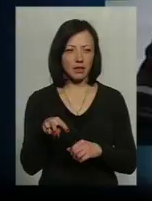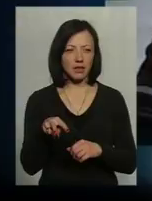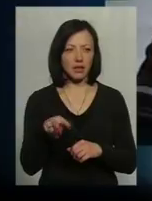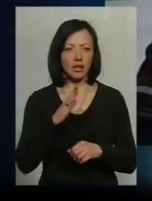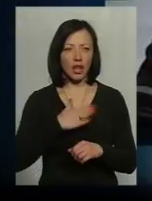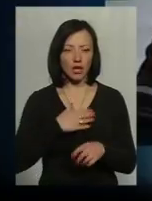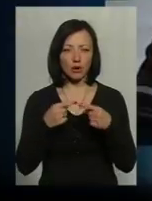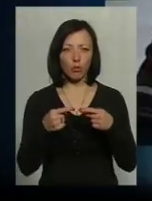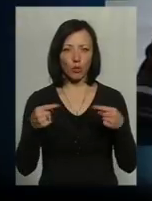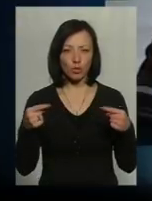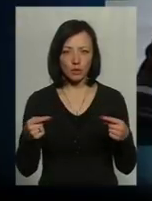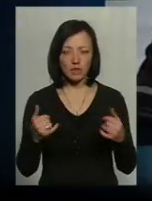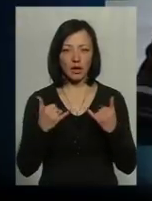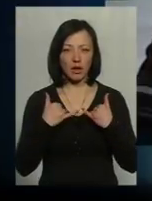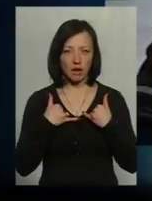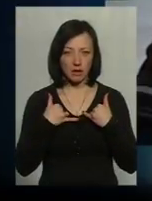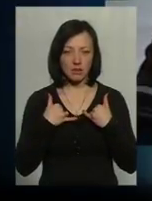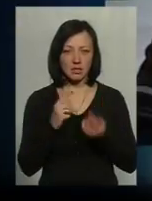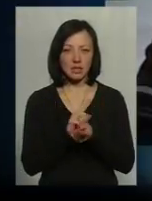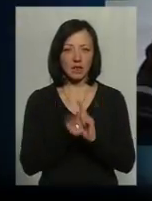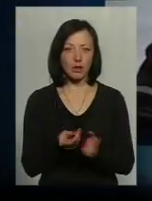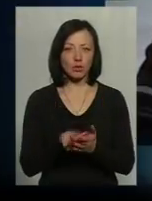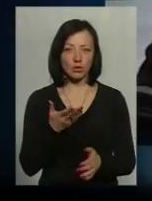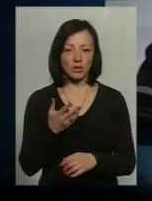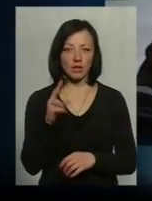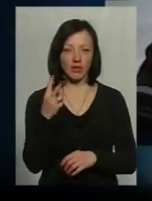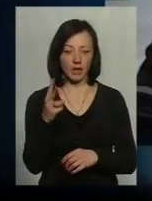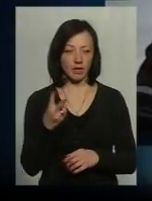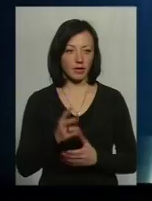продукція для нас стала дорожча на більше.